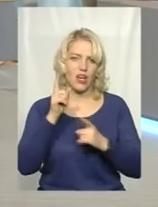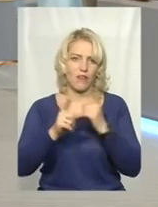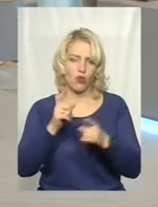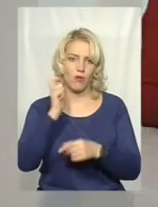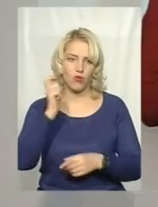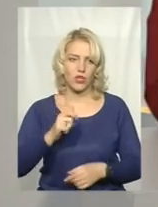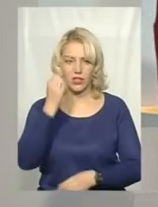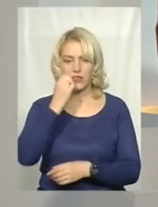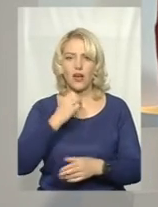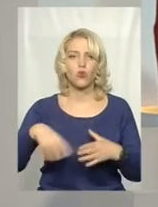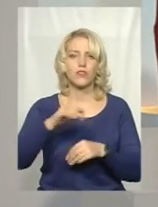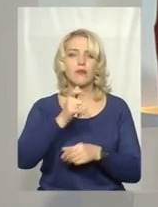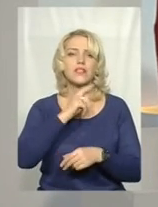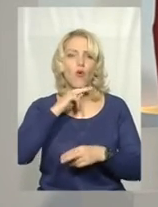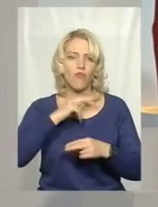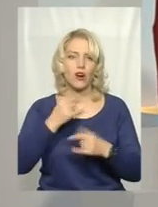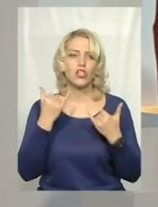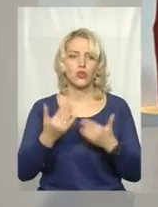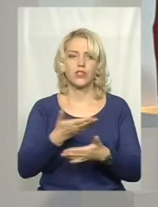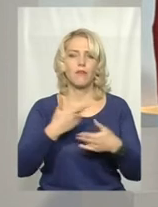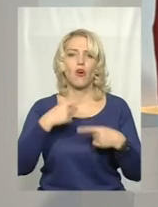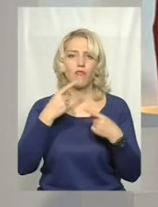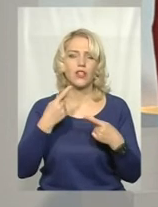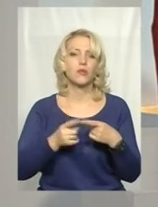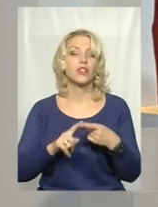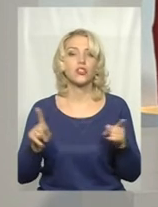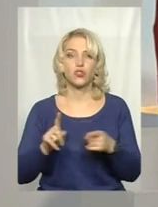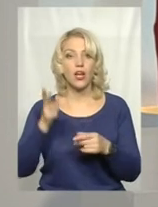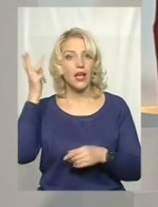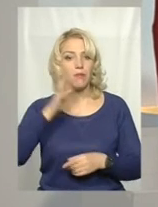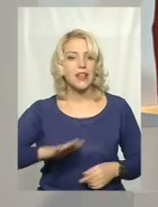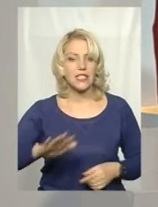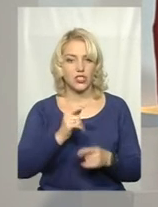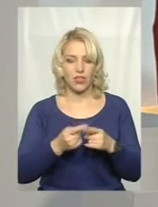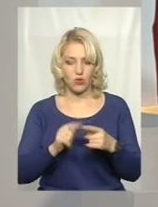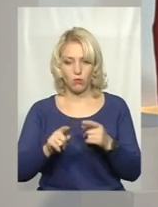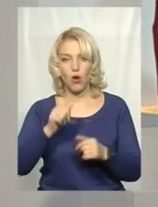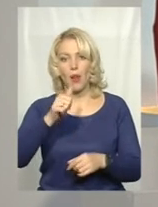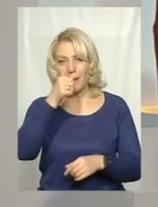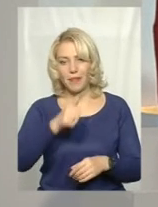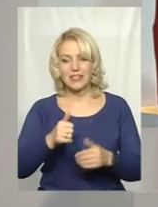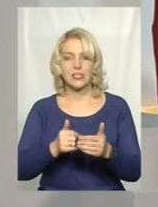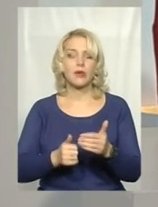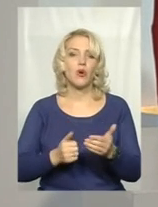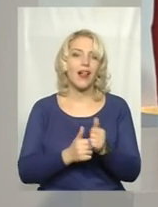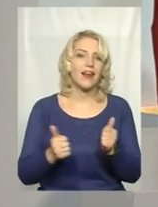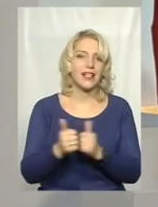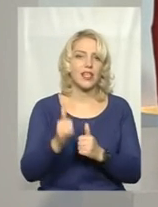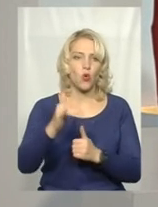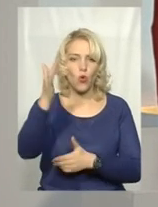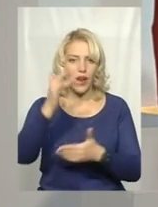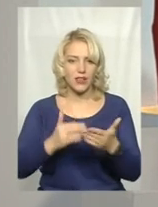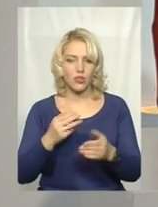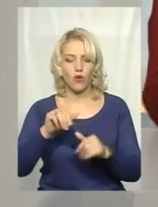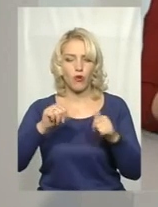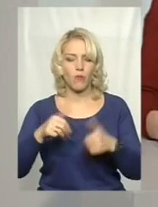пане Сергію. Дякую всім за увагу. Ми сьогодні говорили про те, що Хмельниччина у цьому місяці лідер у рейтингу областей щодо формування